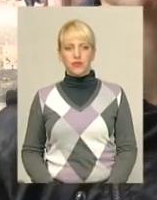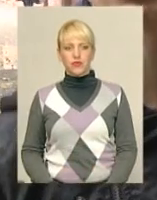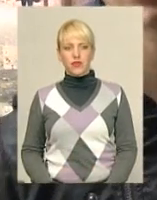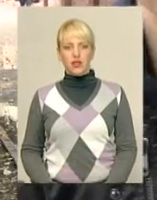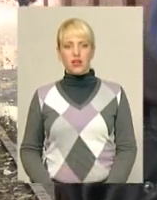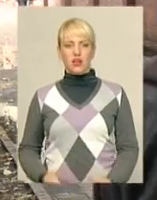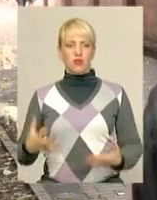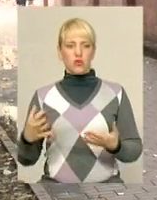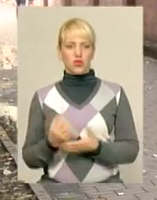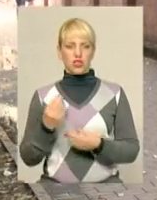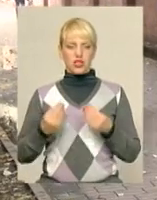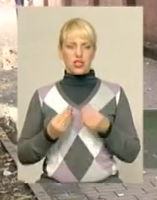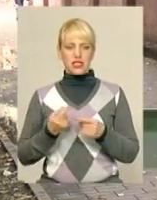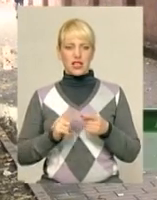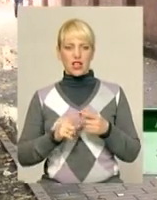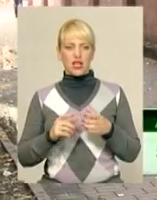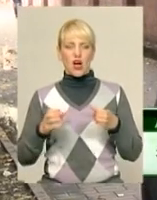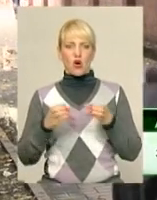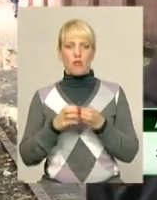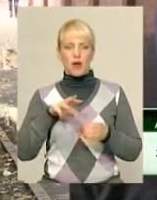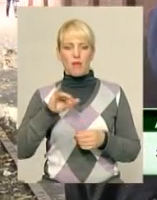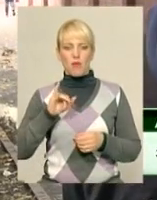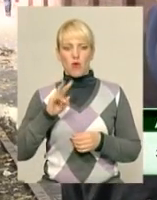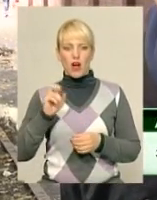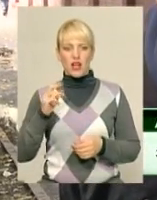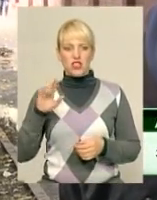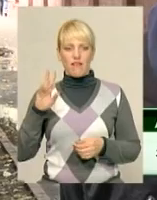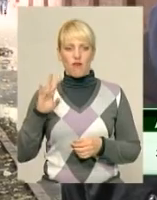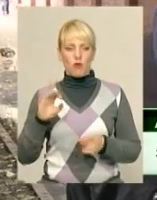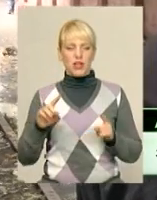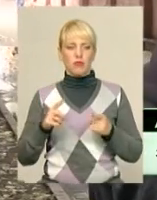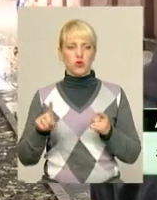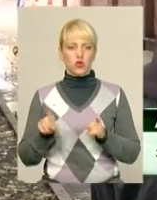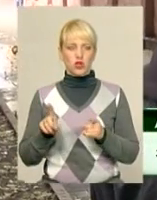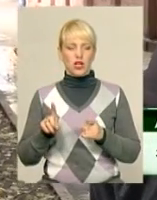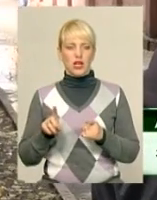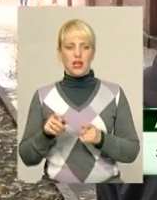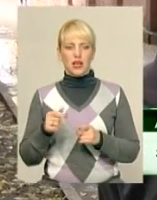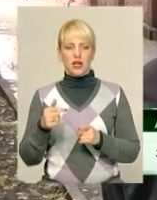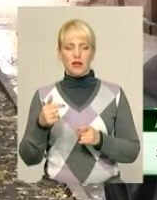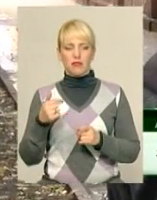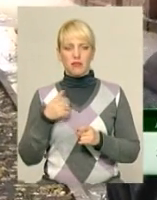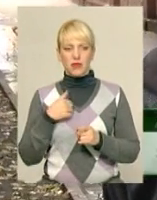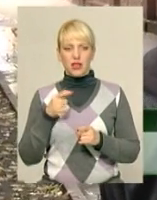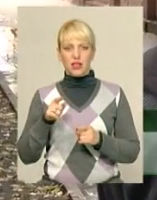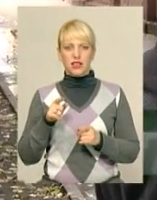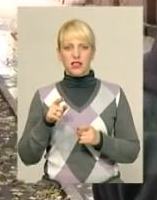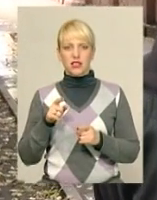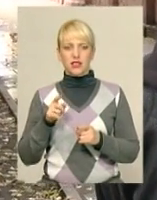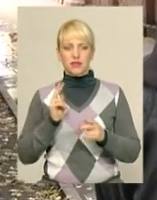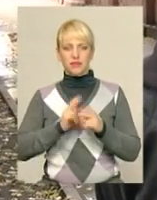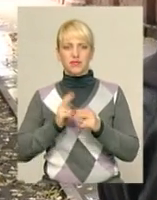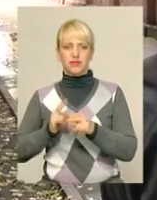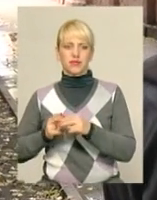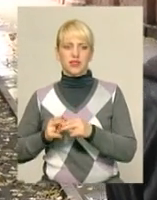Вийшла гра з цією командою, Мукачевою, тому що ми накривали їх на кожному участі поля. Ми не